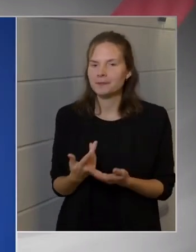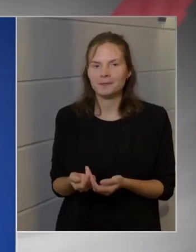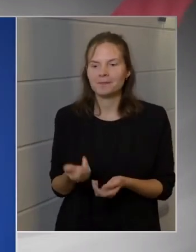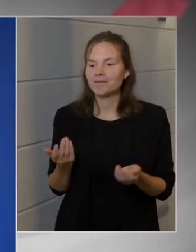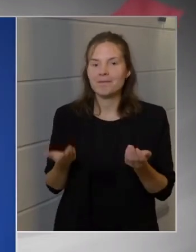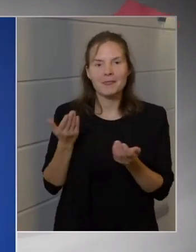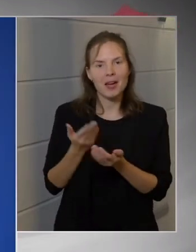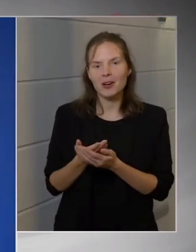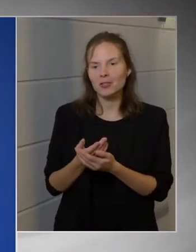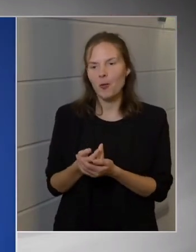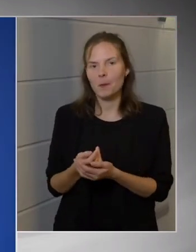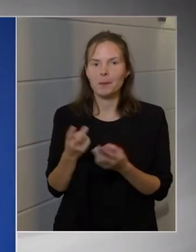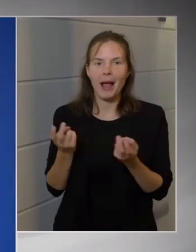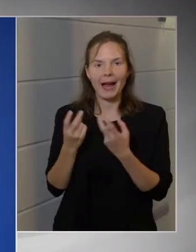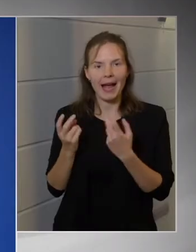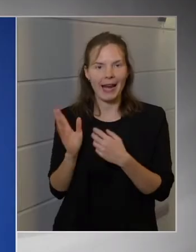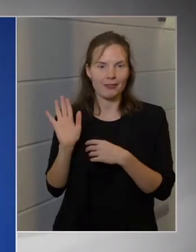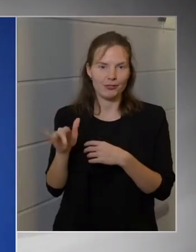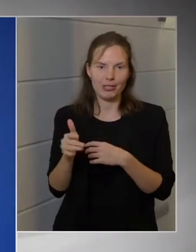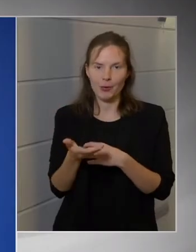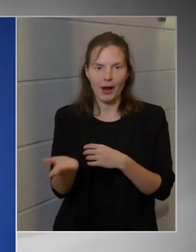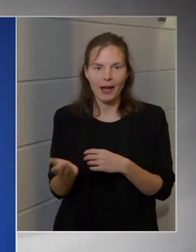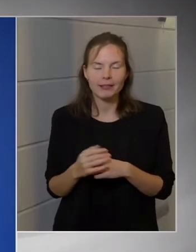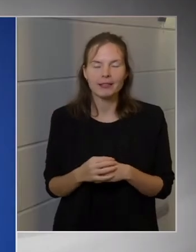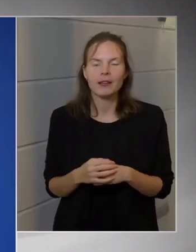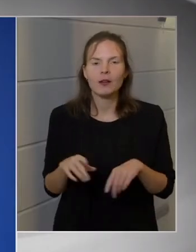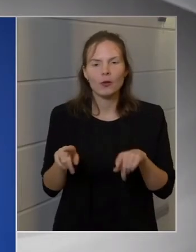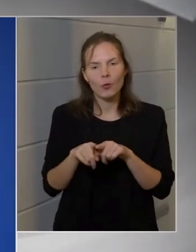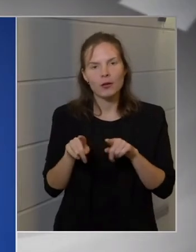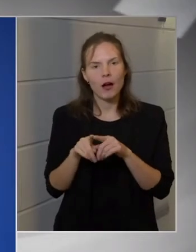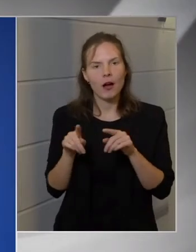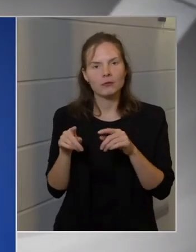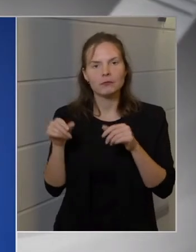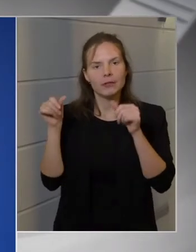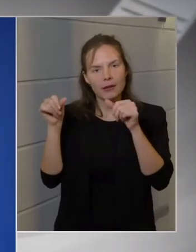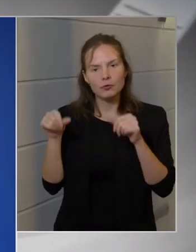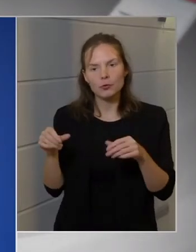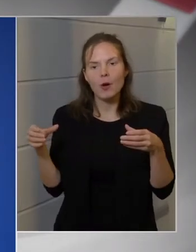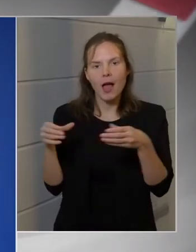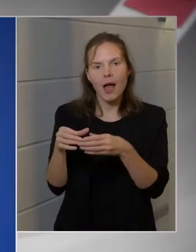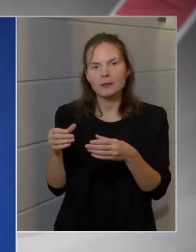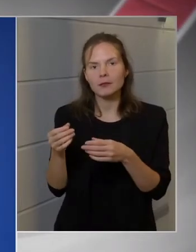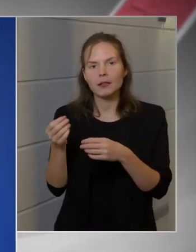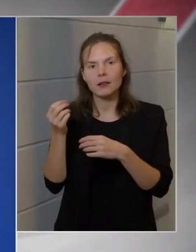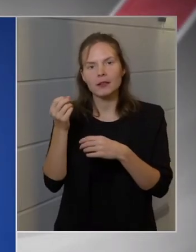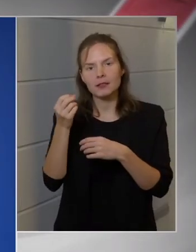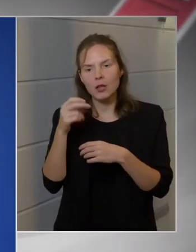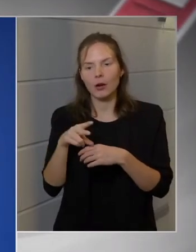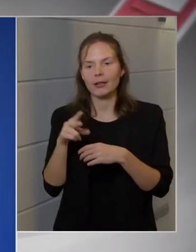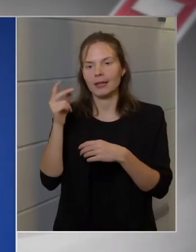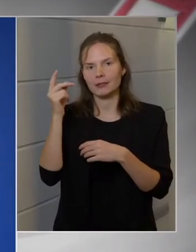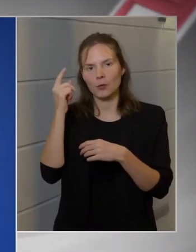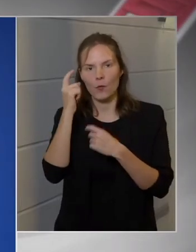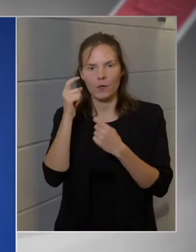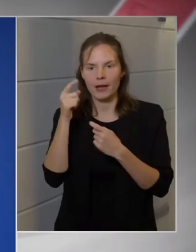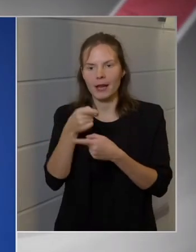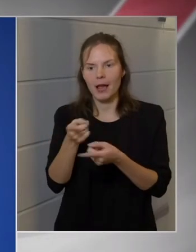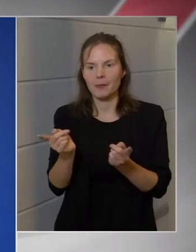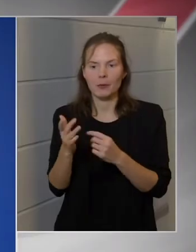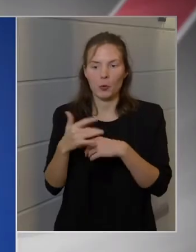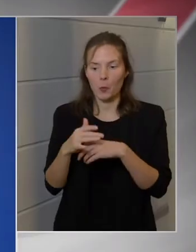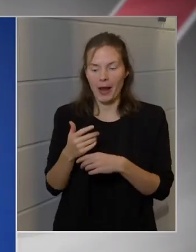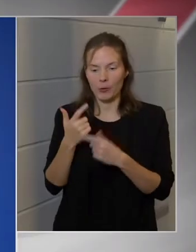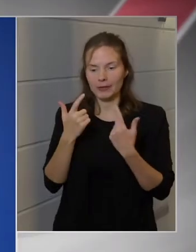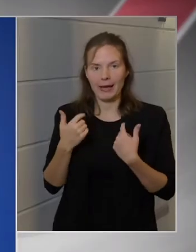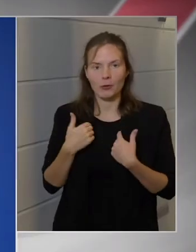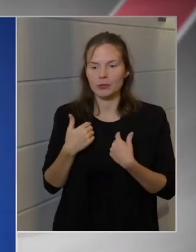Javaslom az ő megkeresésüket. Tehát olyan testület szakértőinek a véleményéről igyekszem ugyanúgyanak tájékoztást